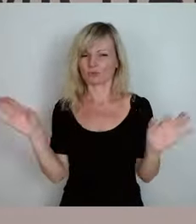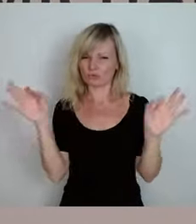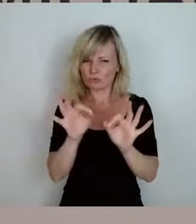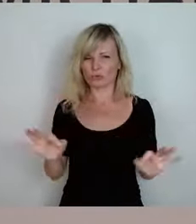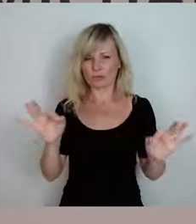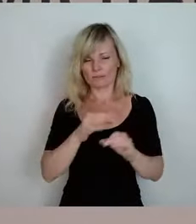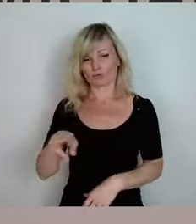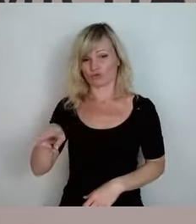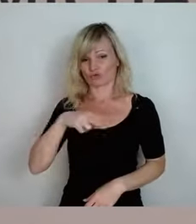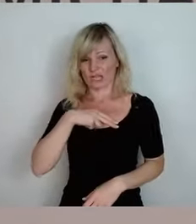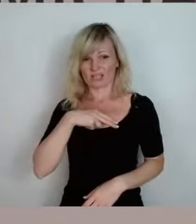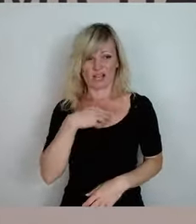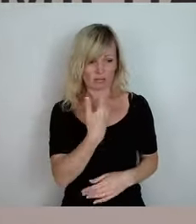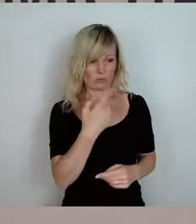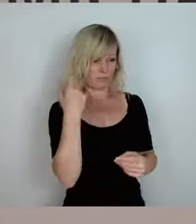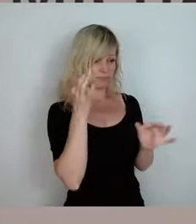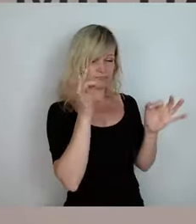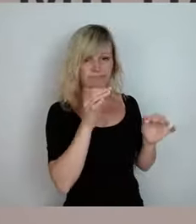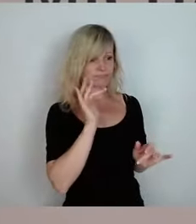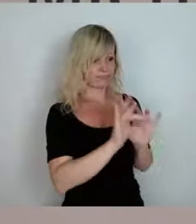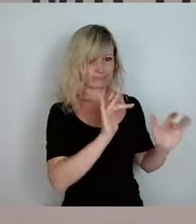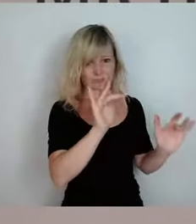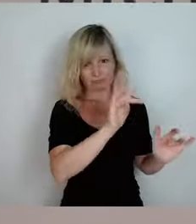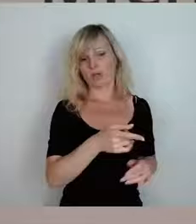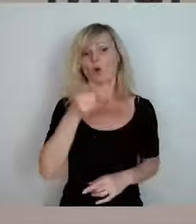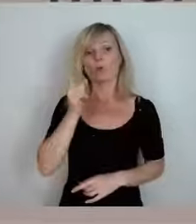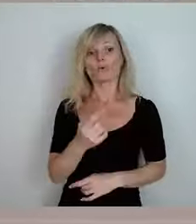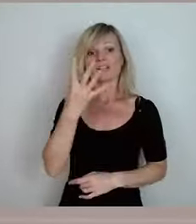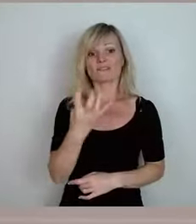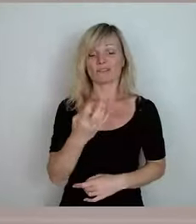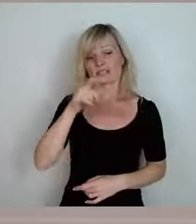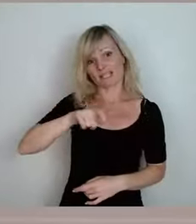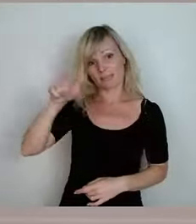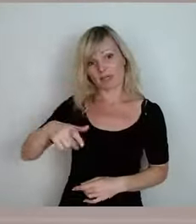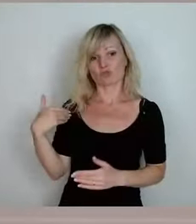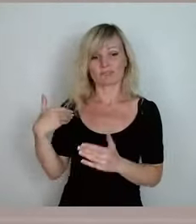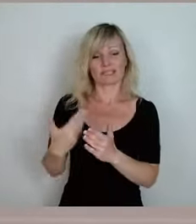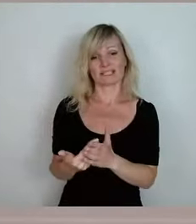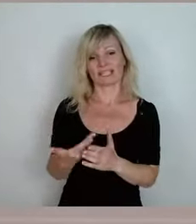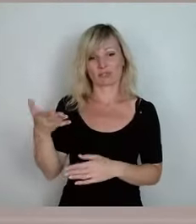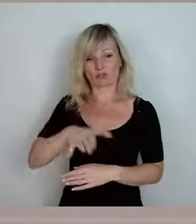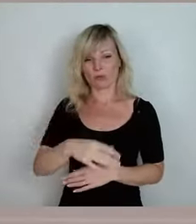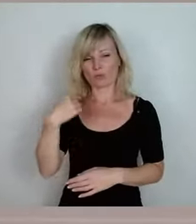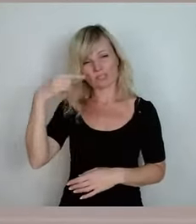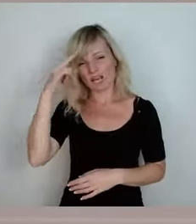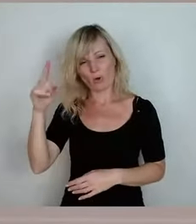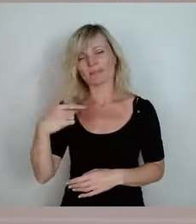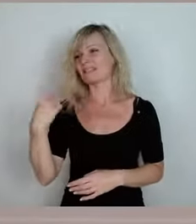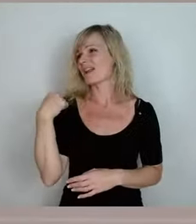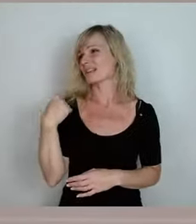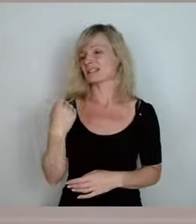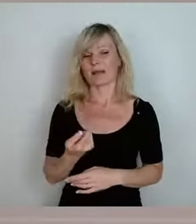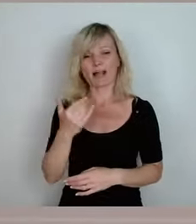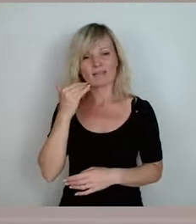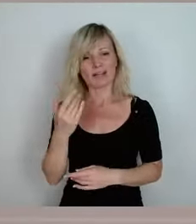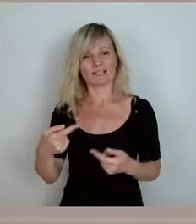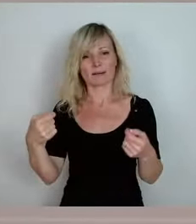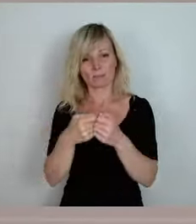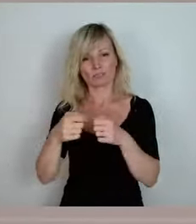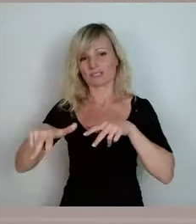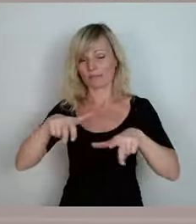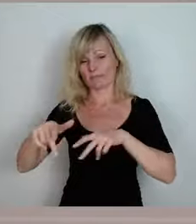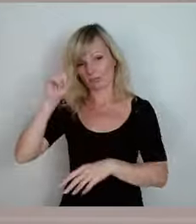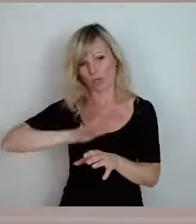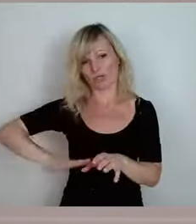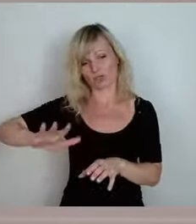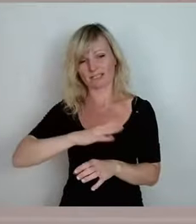Es ist schlimm, wenn es so kommt. 140 Leute bis jetzt gestorben. Das ist unglaublich. Wann gab es das zuletzt in der Bundesrepublik Deutschland? So eine hohe Zahl. Das ist